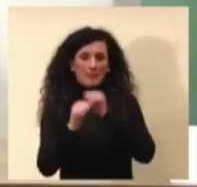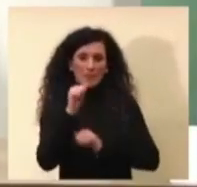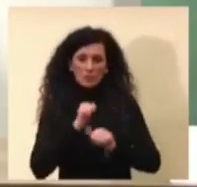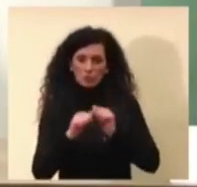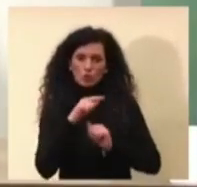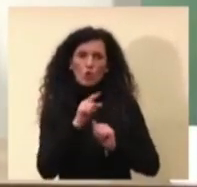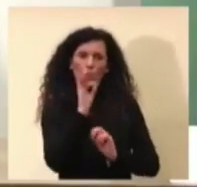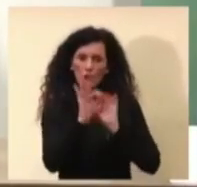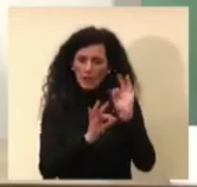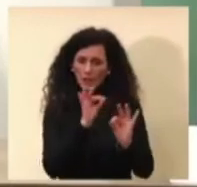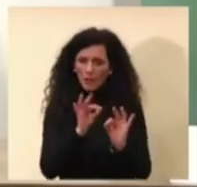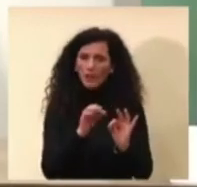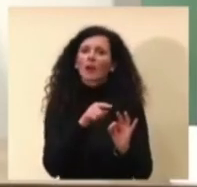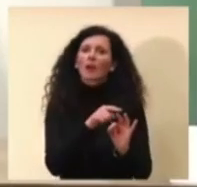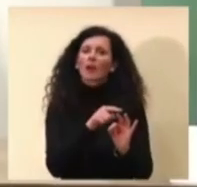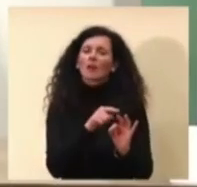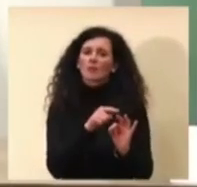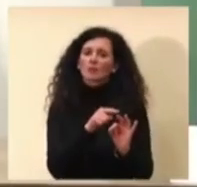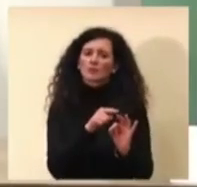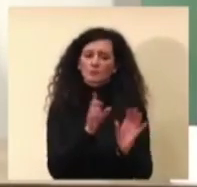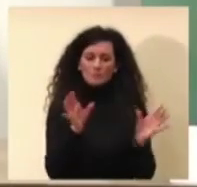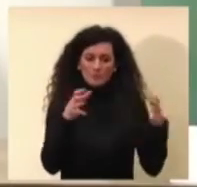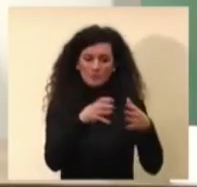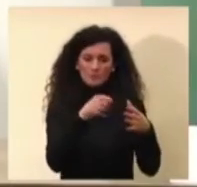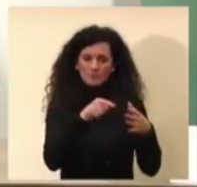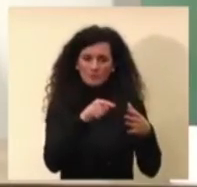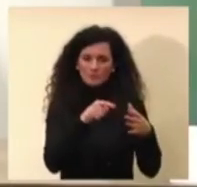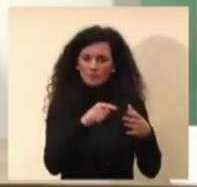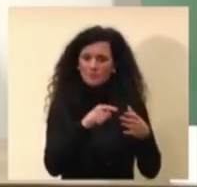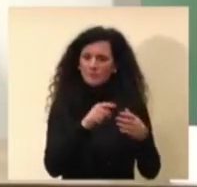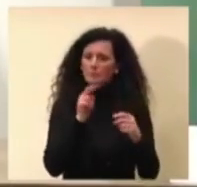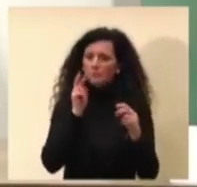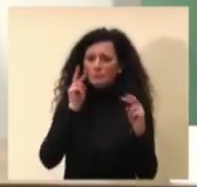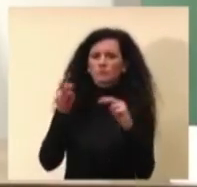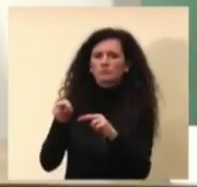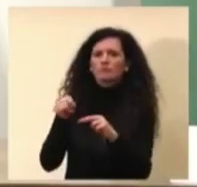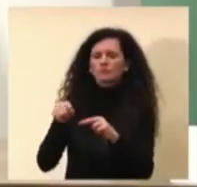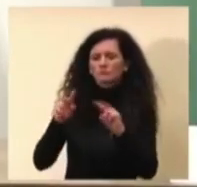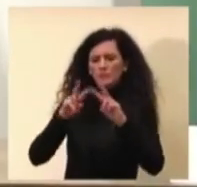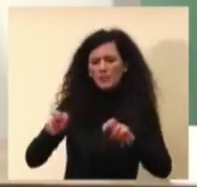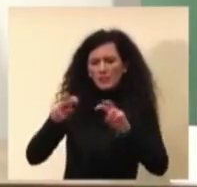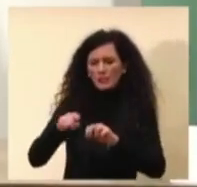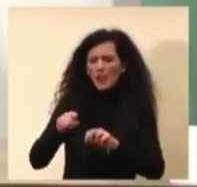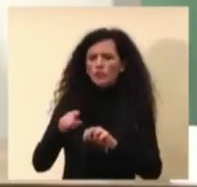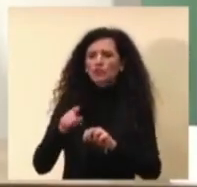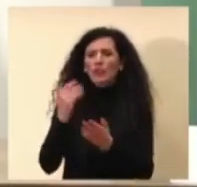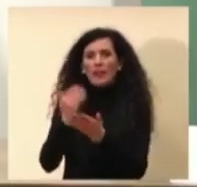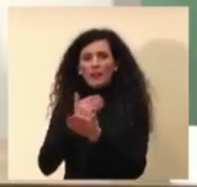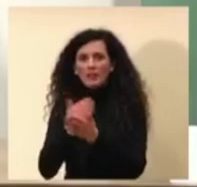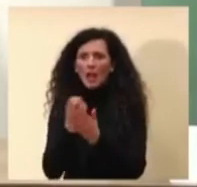focolai del loro sequenziamento soprattutto dove ci sono degli elementi di anomalia che meritano grande attenzione